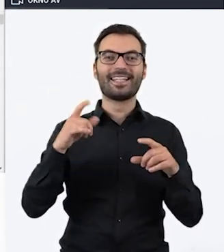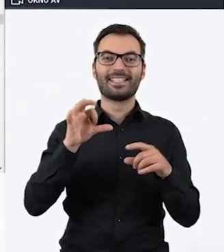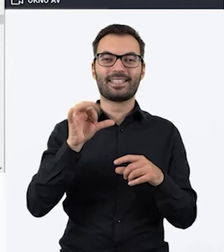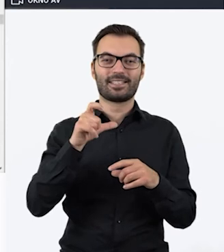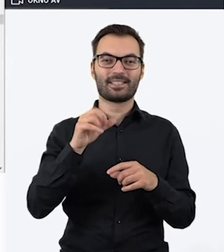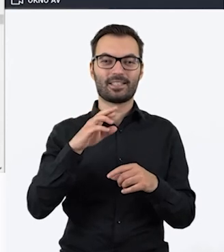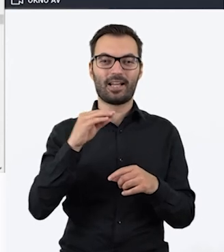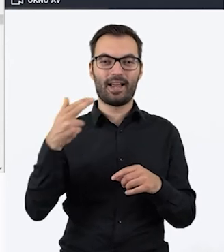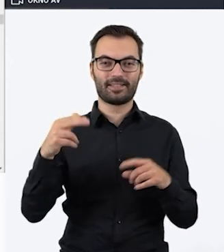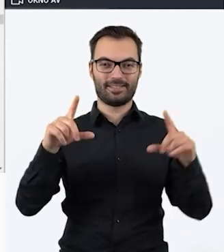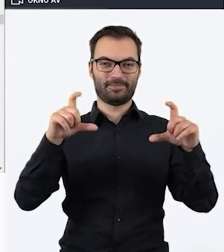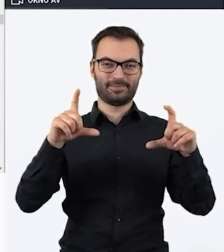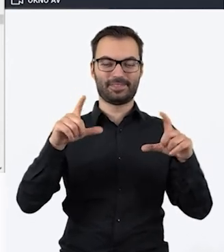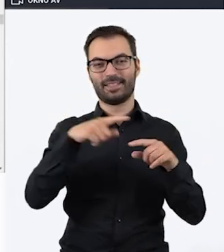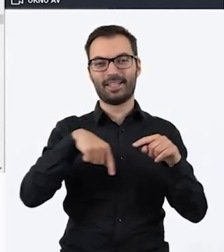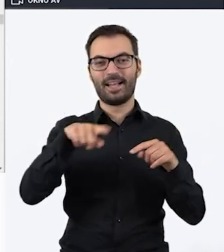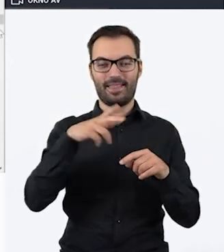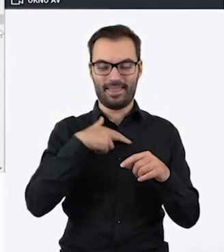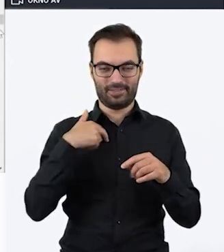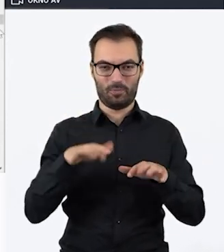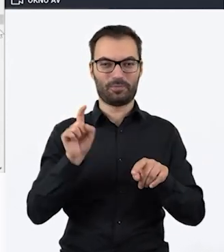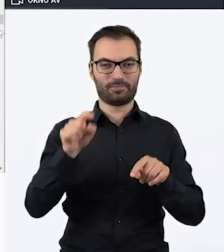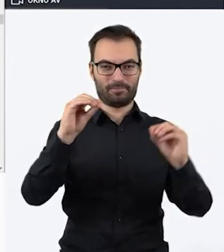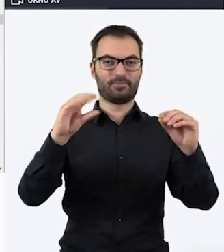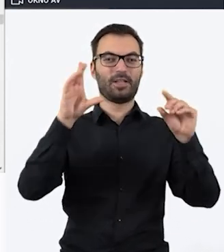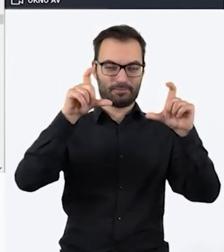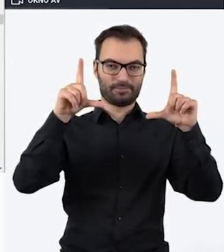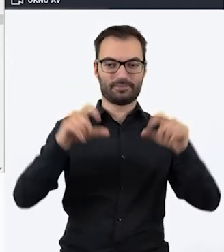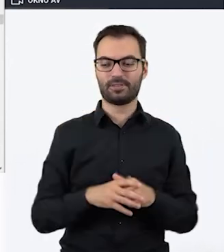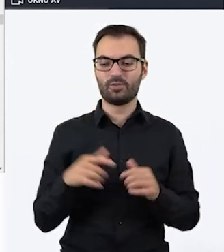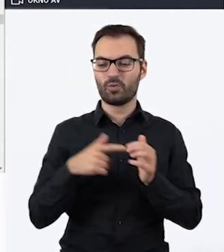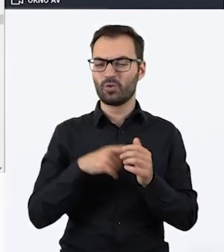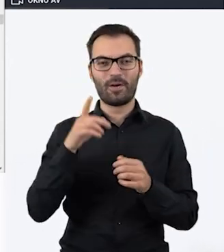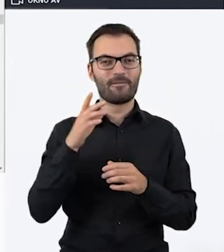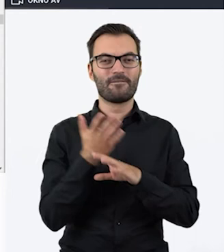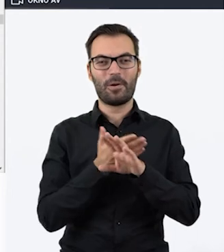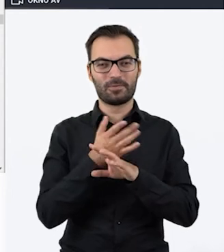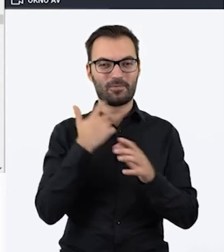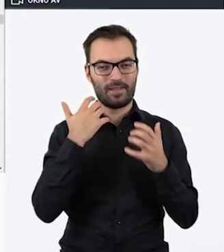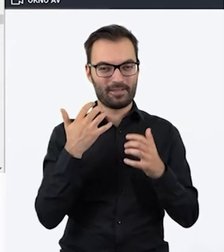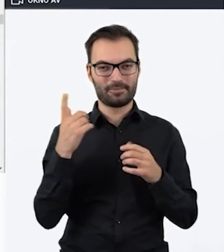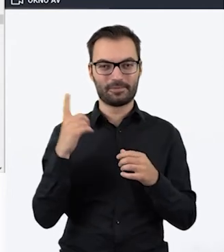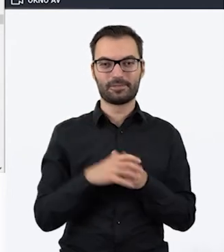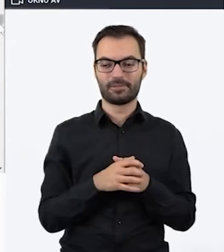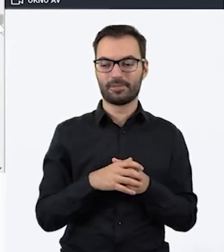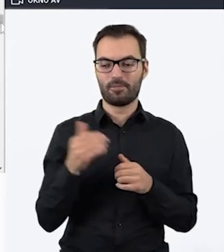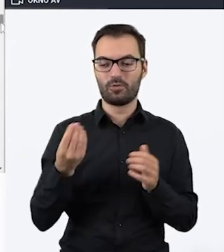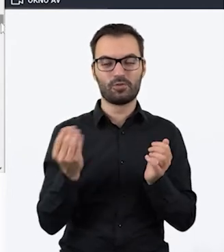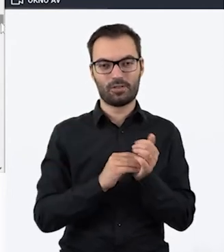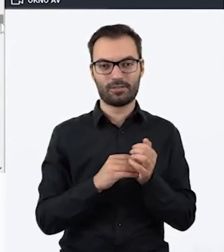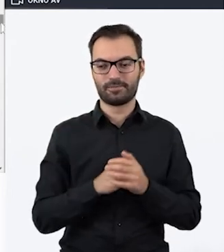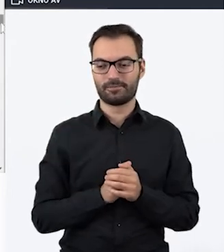naszych generatorów. Tutaj akurat jest fake message. Chyba tego nie mieliśmy w prezentacji. Chyba trzeba to dopisać,